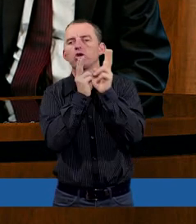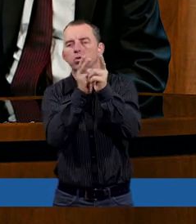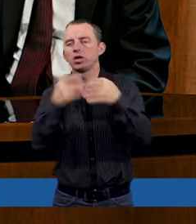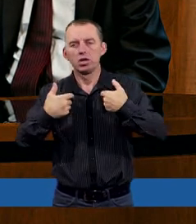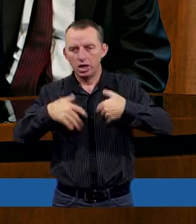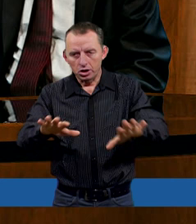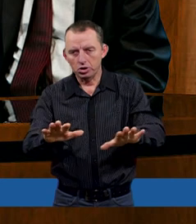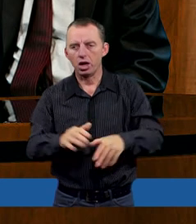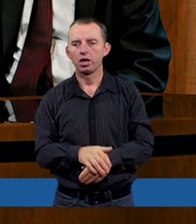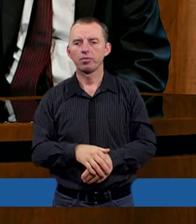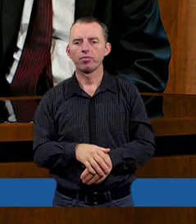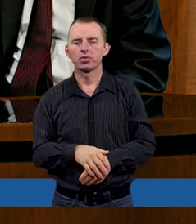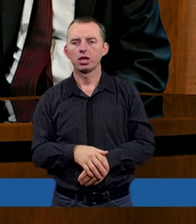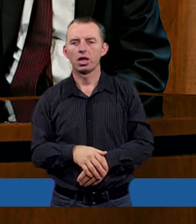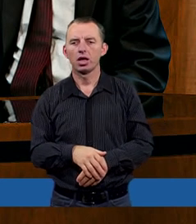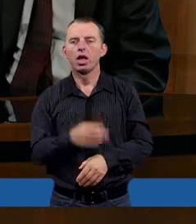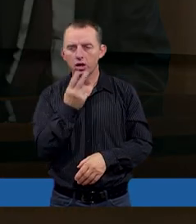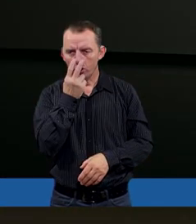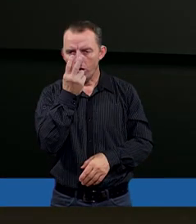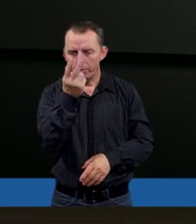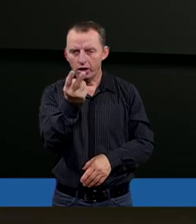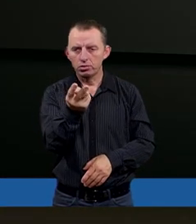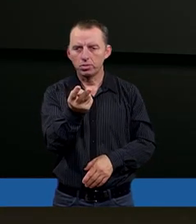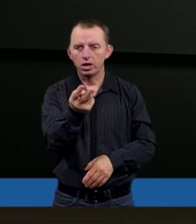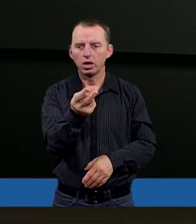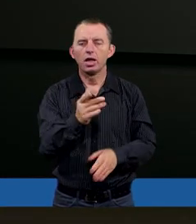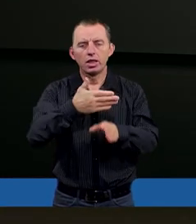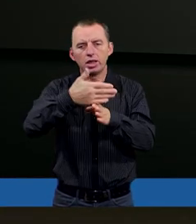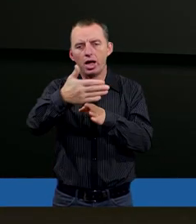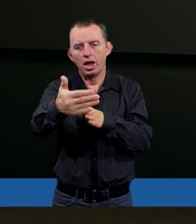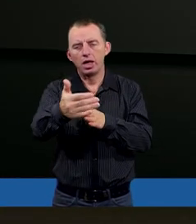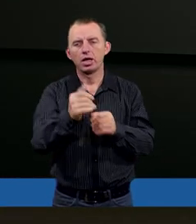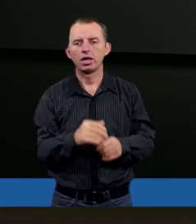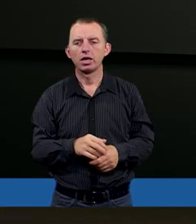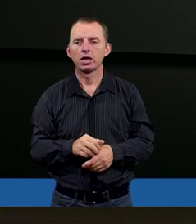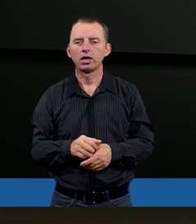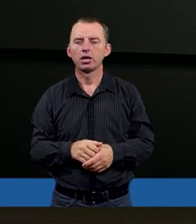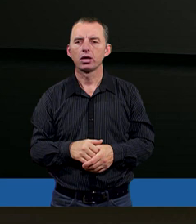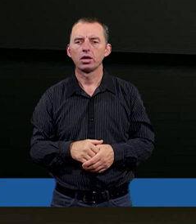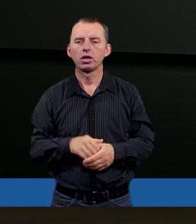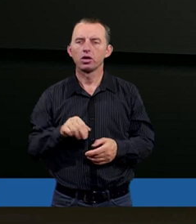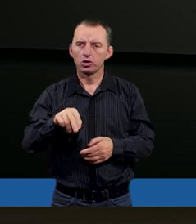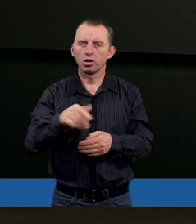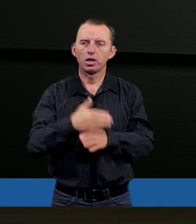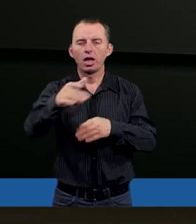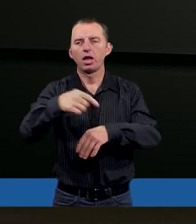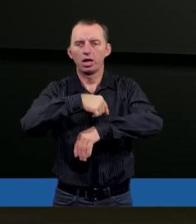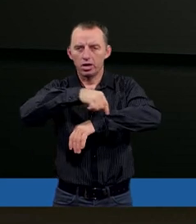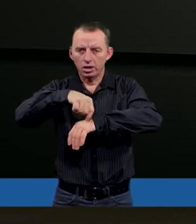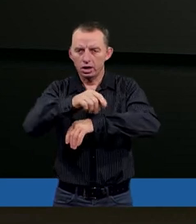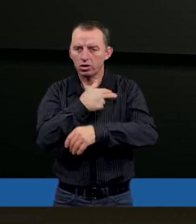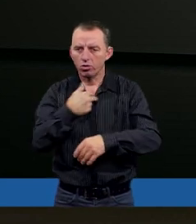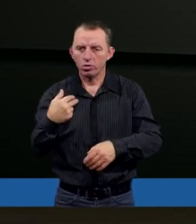Nie chcieli. Śmiali się. Zobaczmy dalej. Idźmy dalej z naszą lekcją.